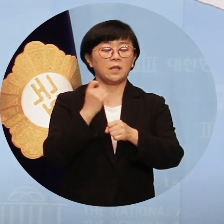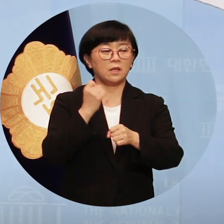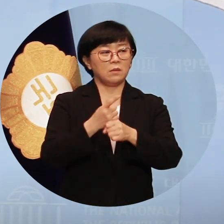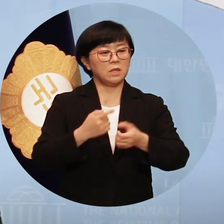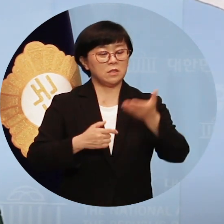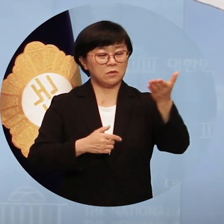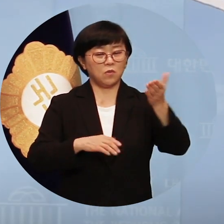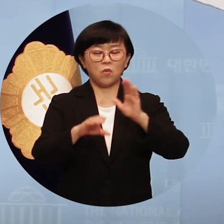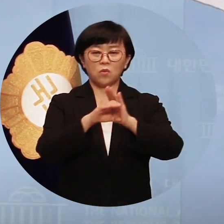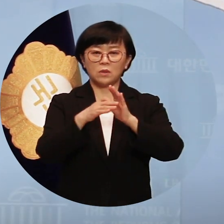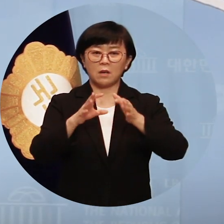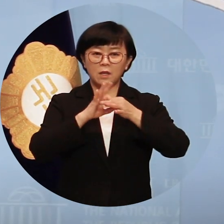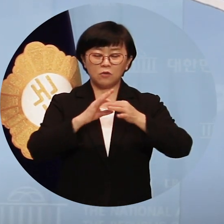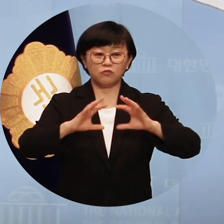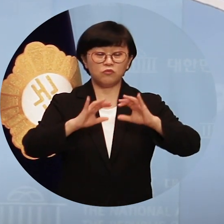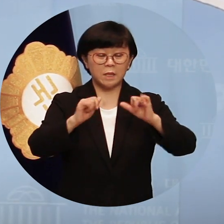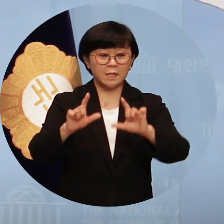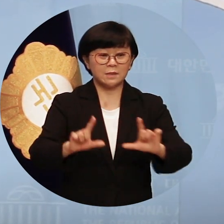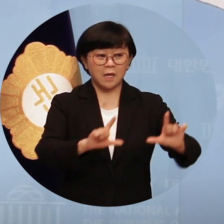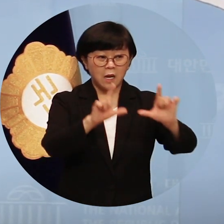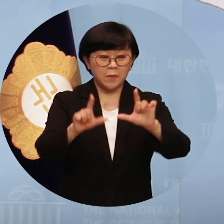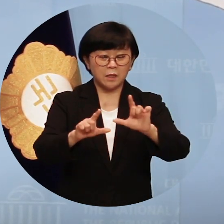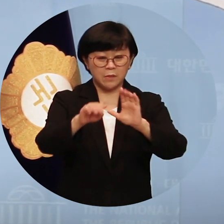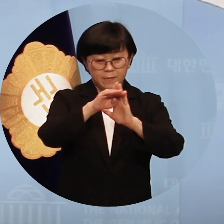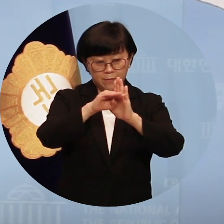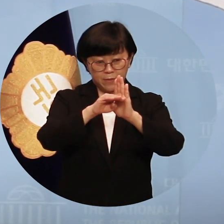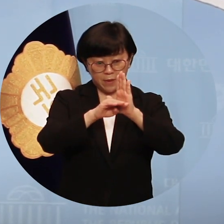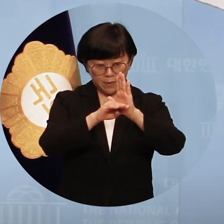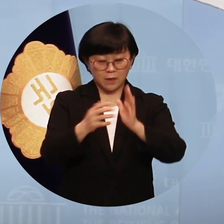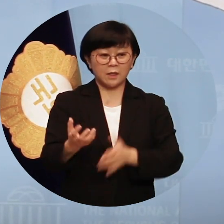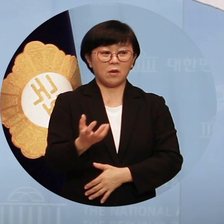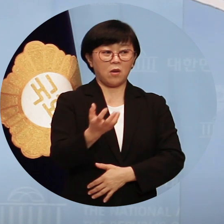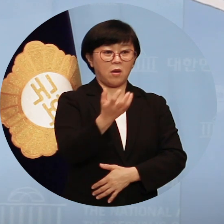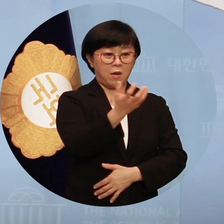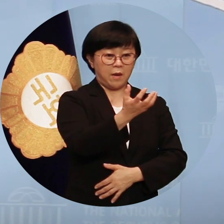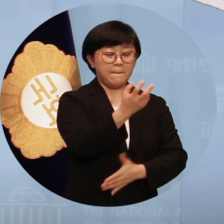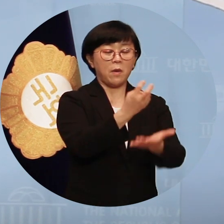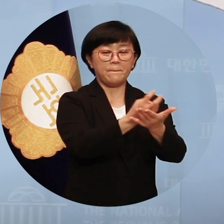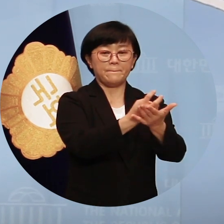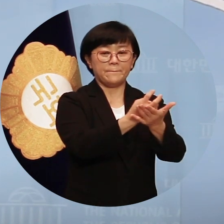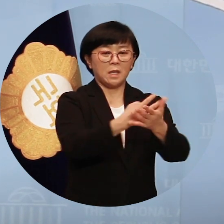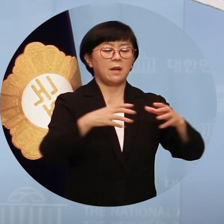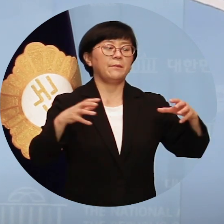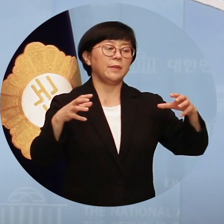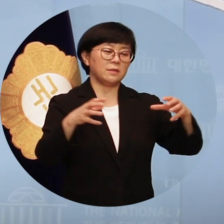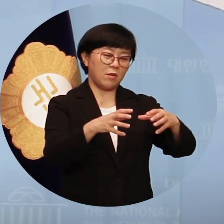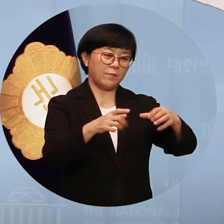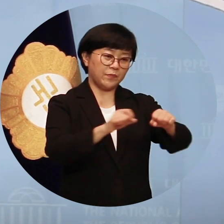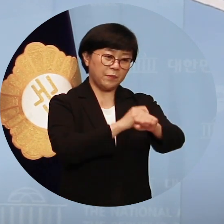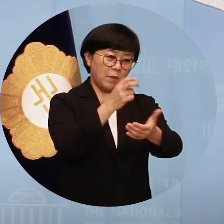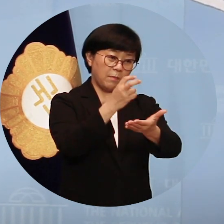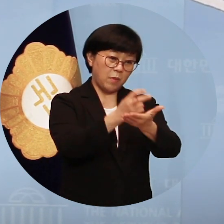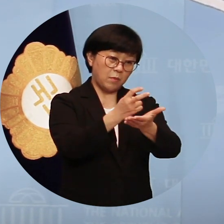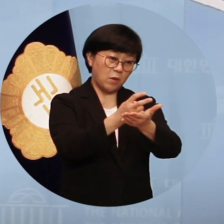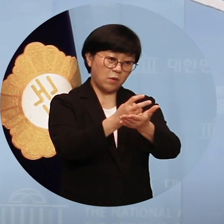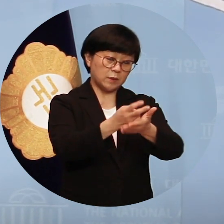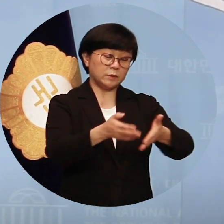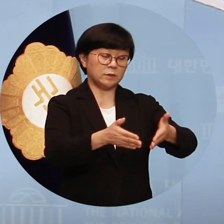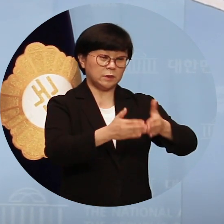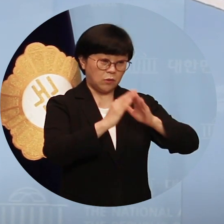구성하고 이미 제출된 코로나 관련 민생법안들을 종합해서 특별법으로 제정할 것을